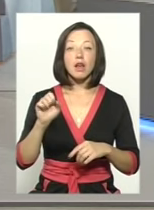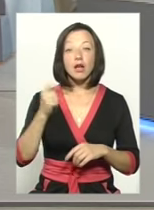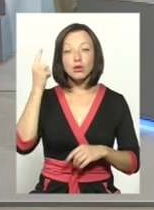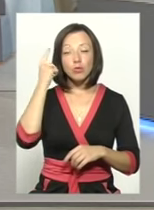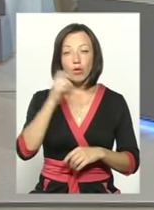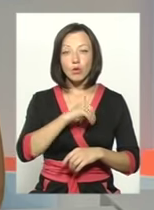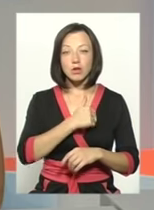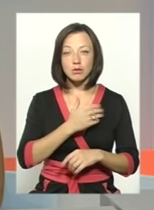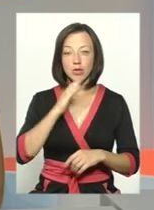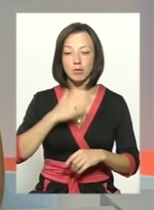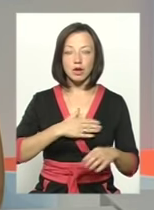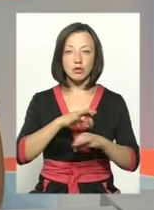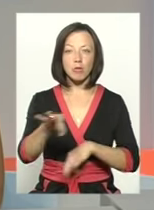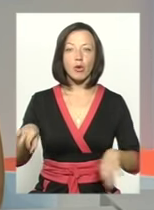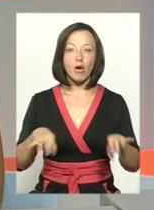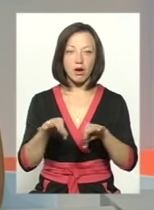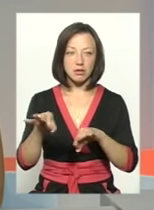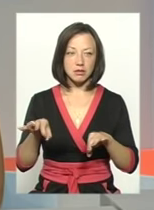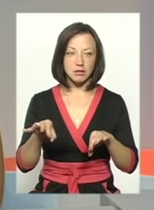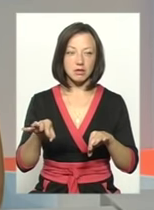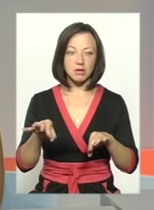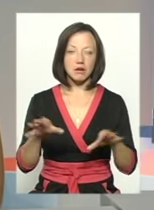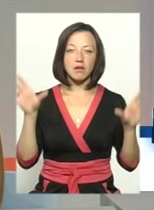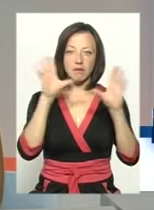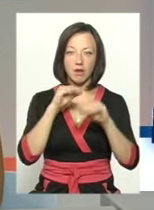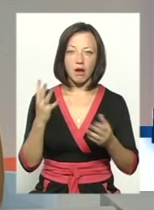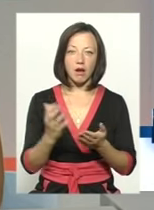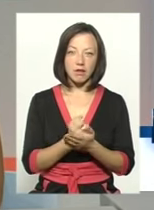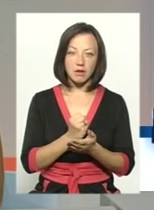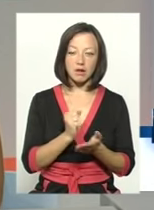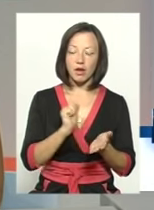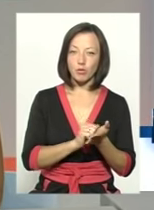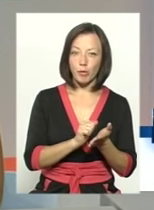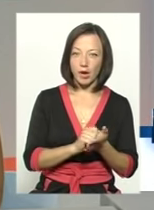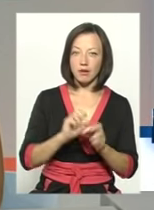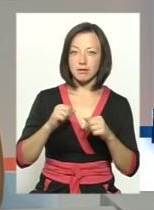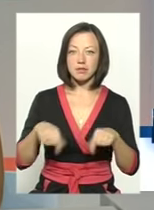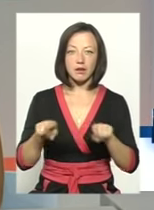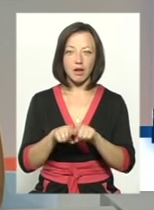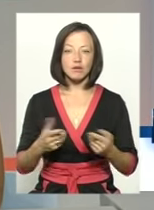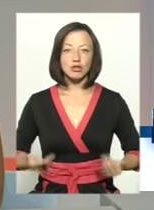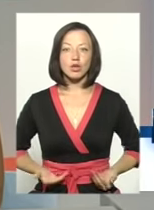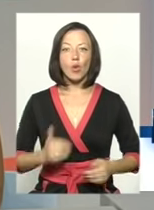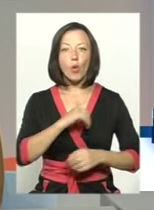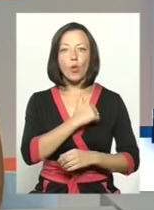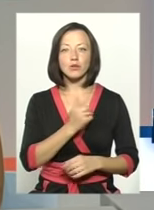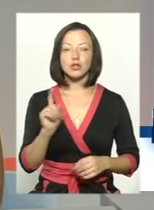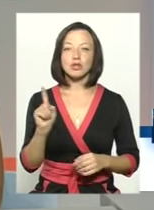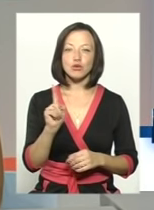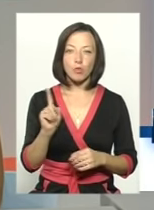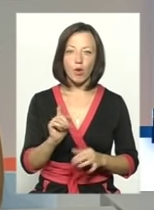дуже хотілося б, щоб наш проєкт вдався як на папері, так і в житті. Дуже хочеться, щоб він